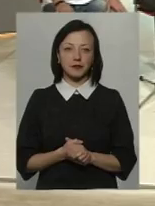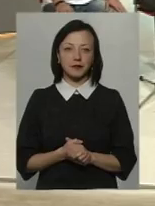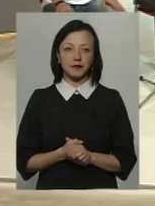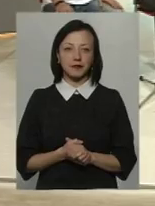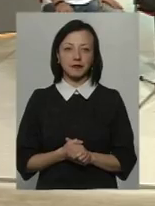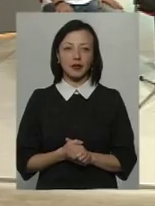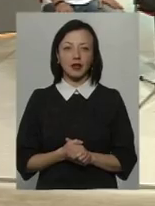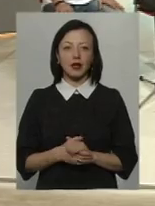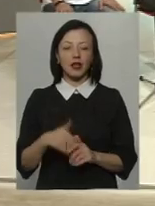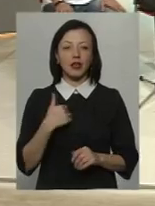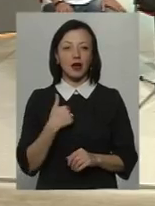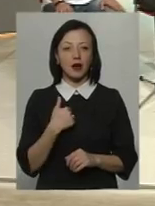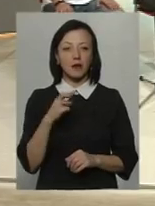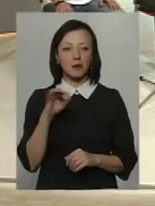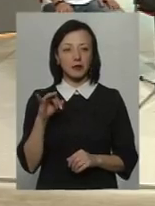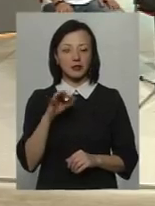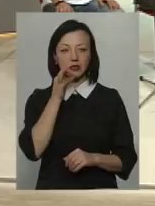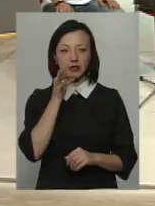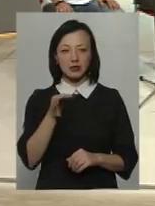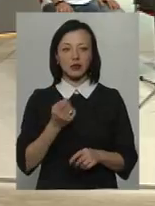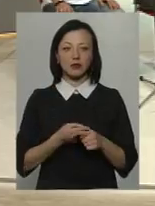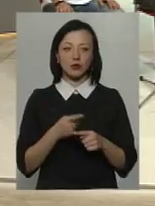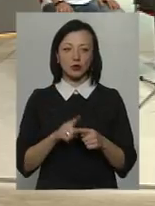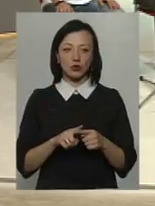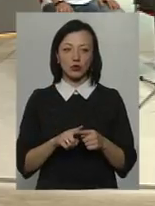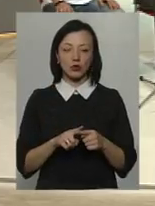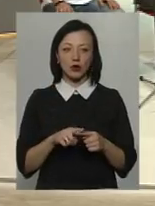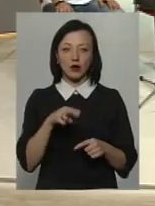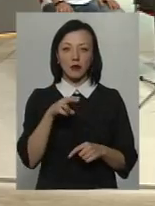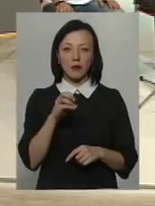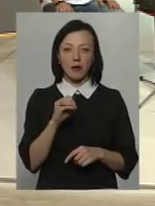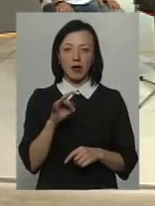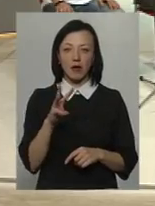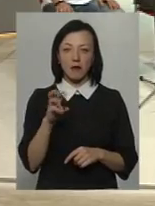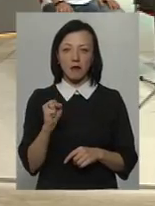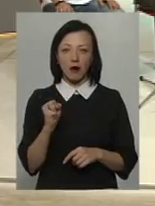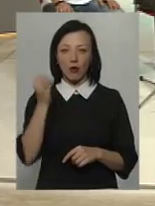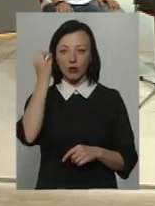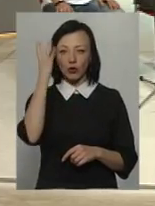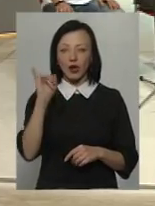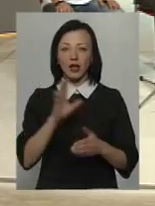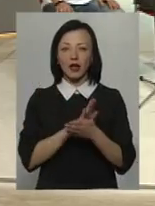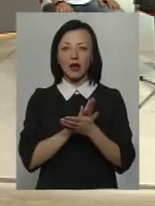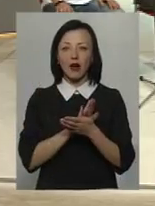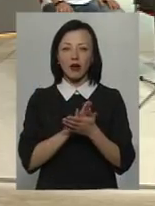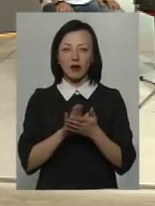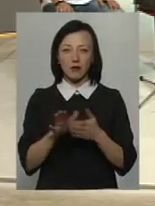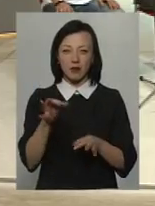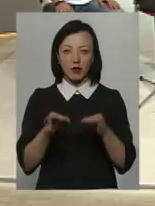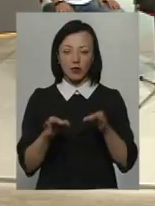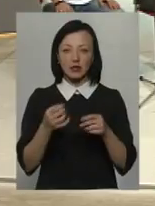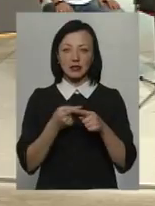Я би більше сказав, що пермакультура і органіка в цілому, як така, це швидше всього, що